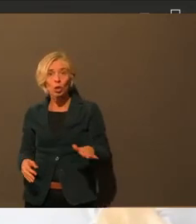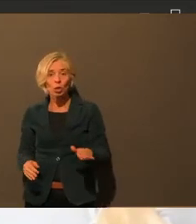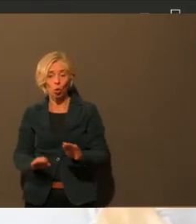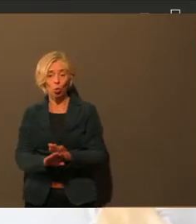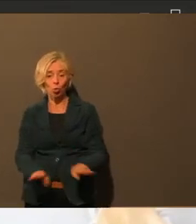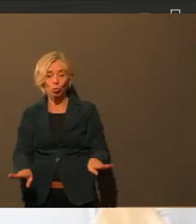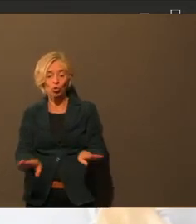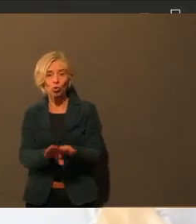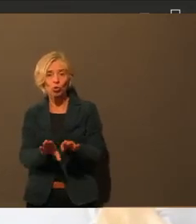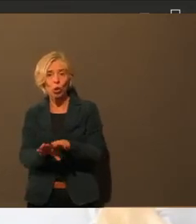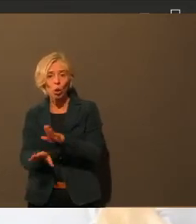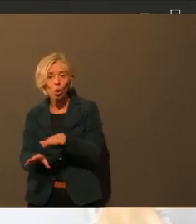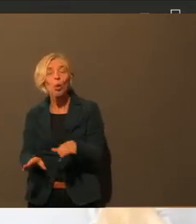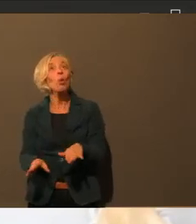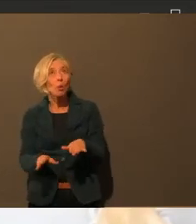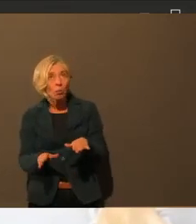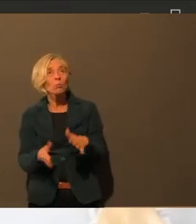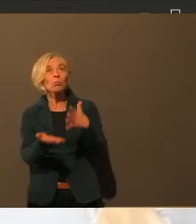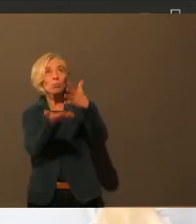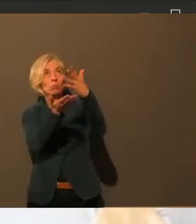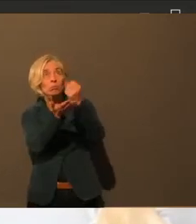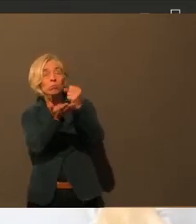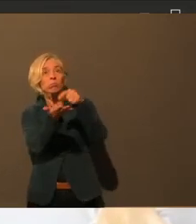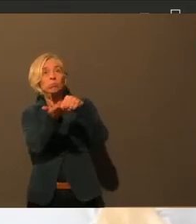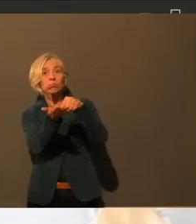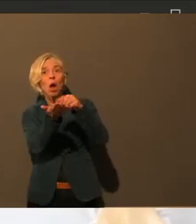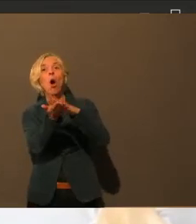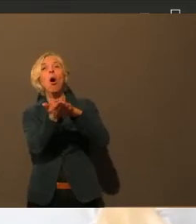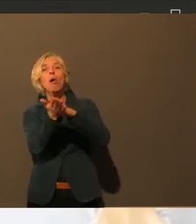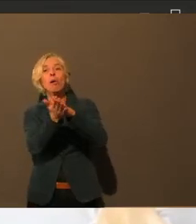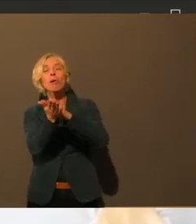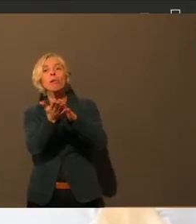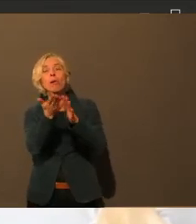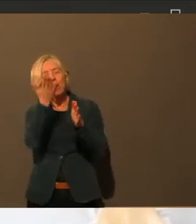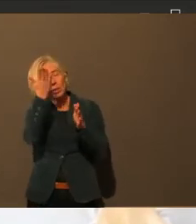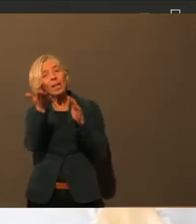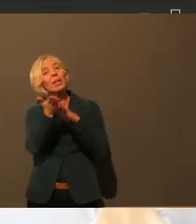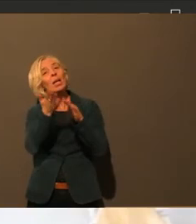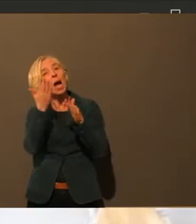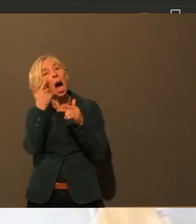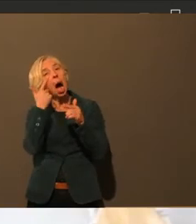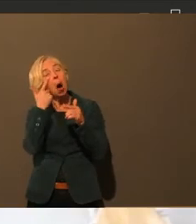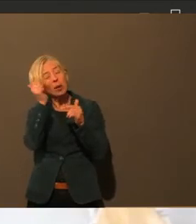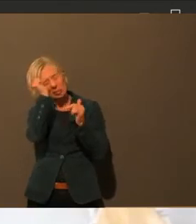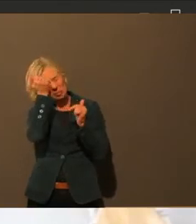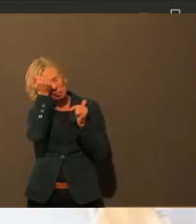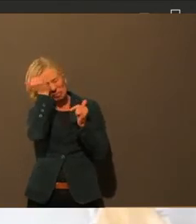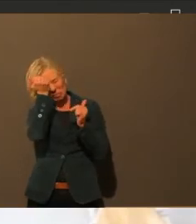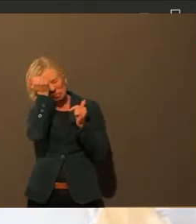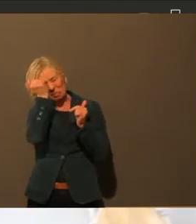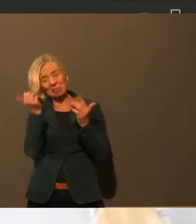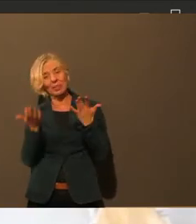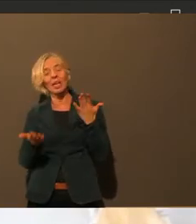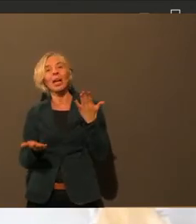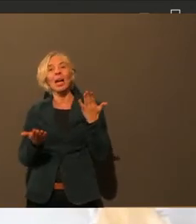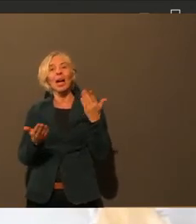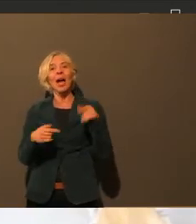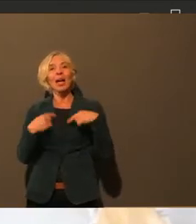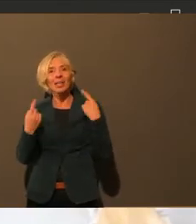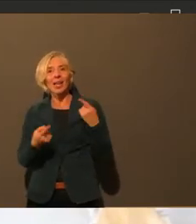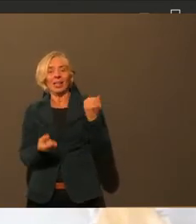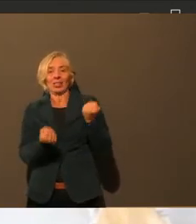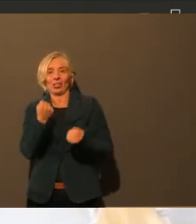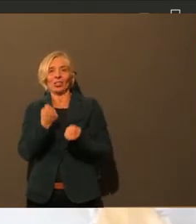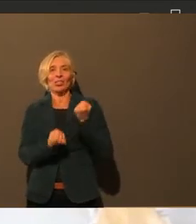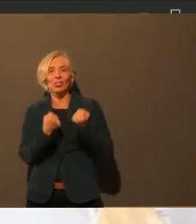nehmen das Desinfektionsmittel in die Hand und reiben sich das in den Augen. Das hat Frau Kuhn ja vorhin angesprochen. Also so